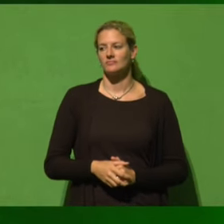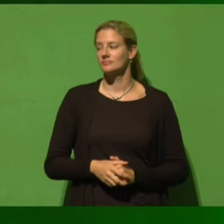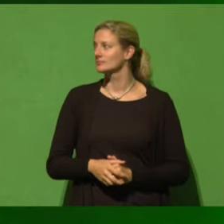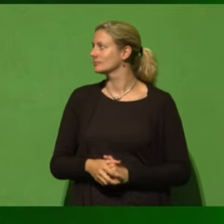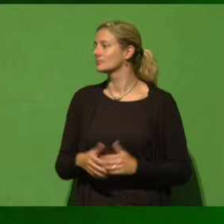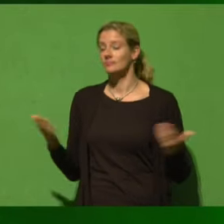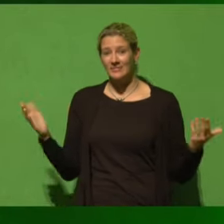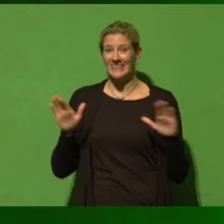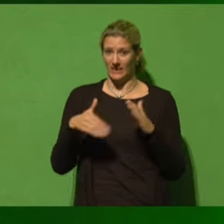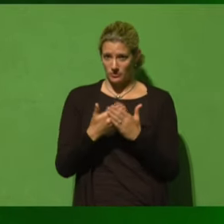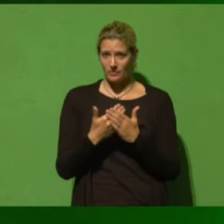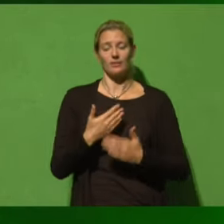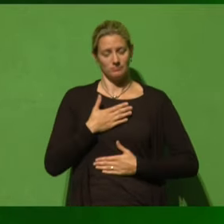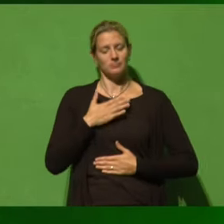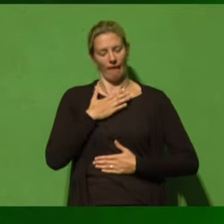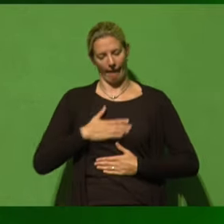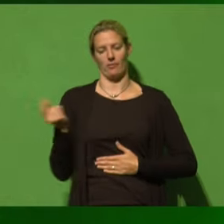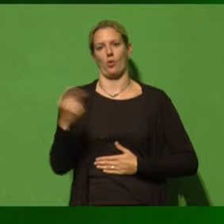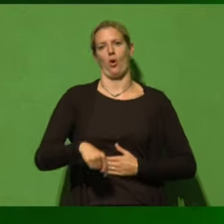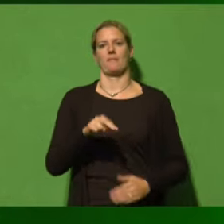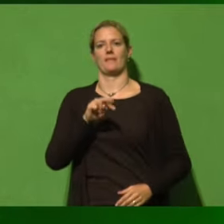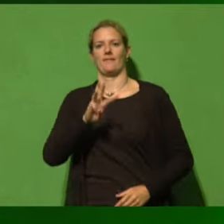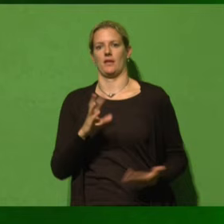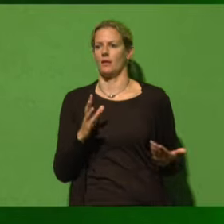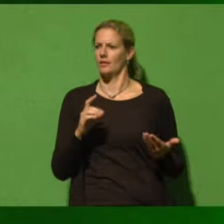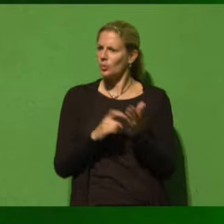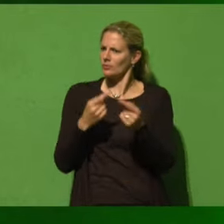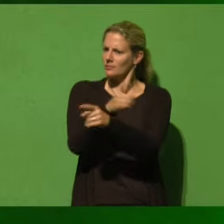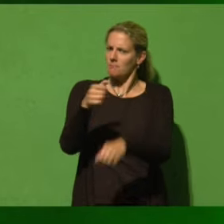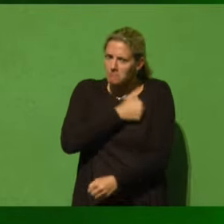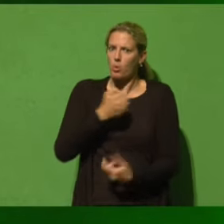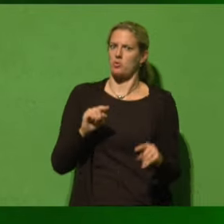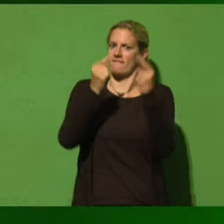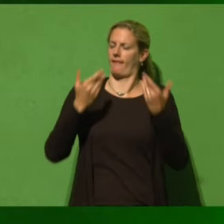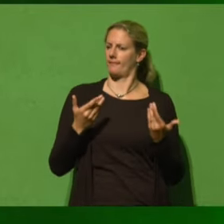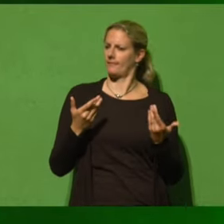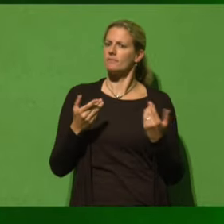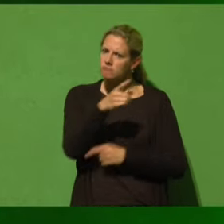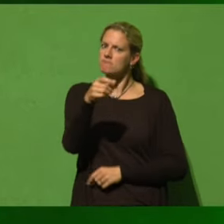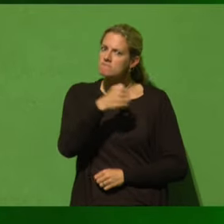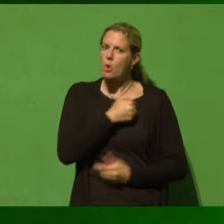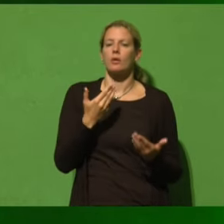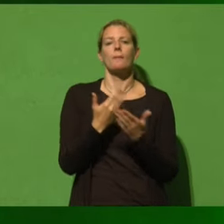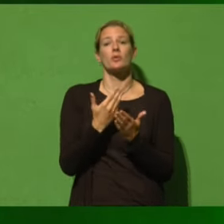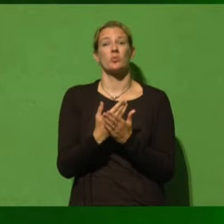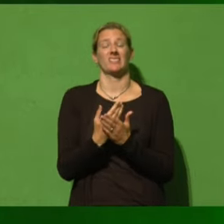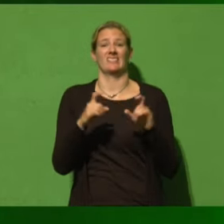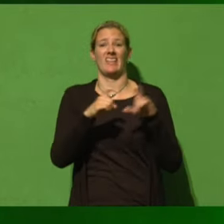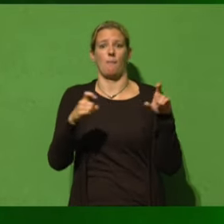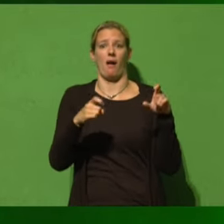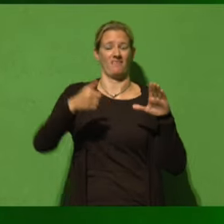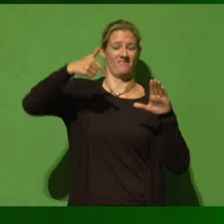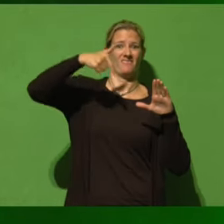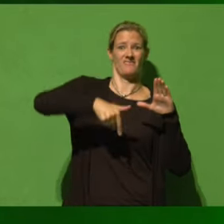Und deshalb bin ich auch so gerne hier bei euch. Ich habe den Mut zum Konflikt. Ich habe den Mut zum Konflikt bei Fracking. Ich habe den Mut zum